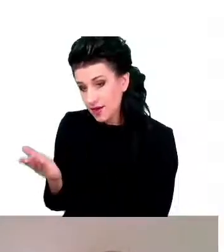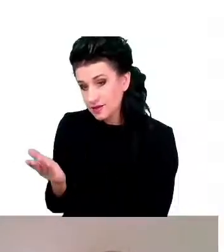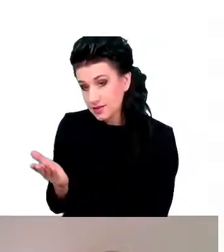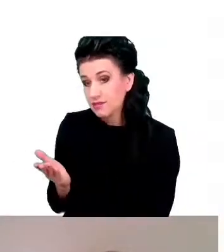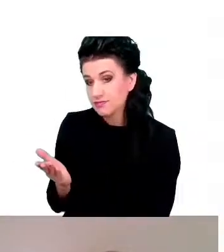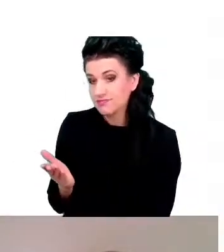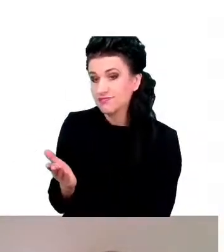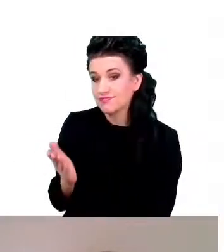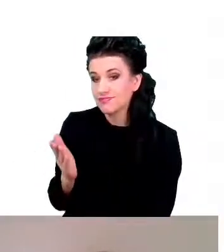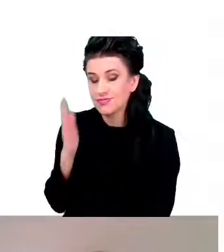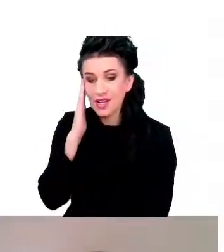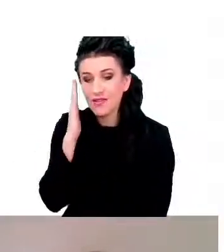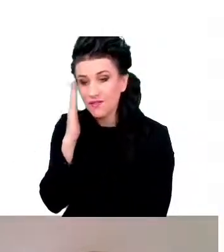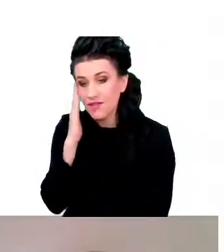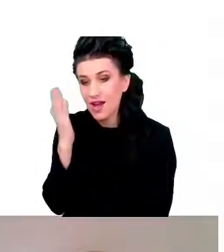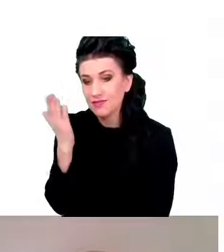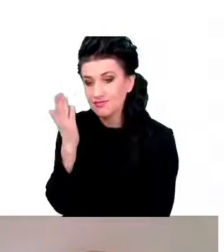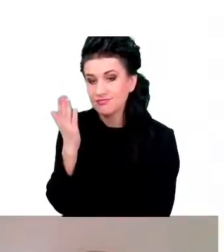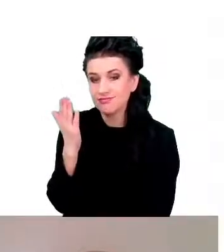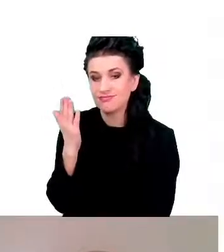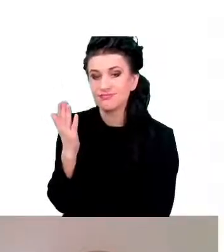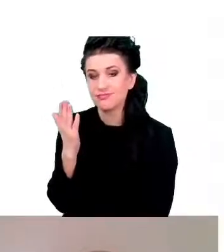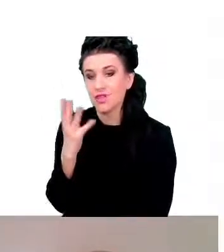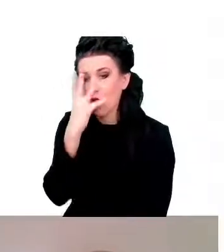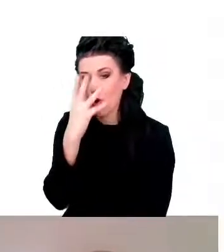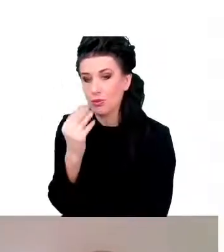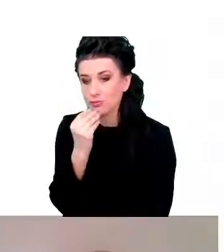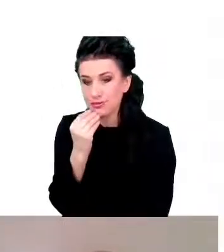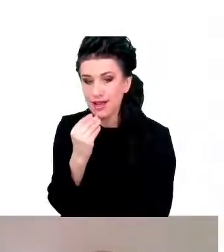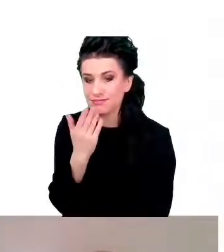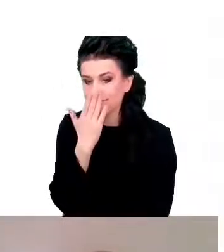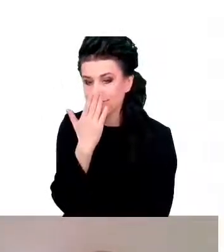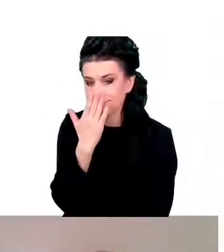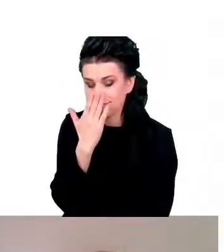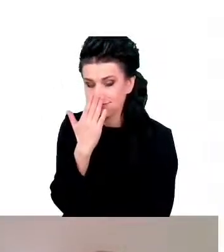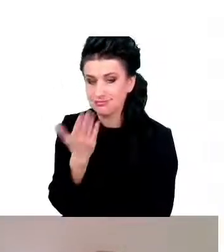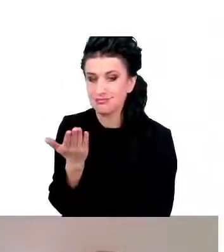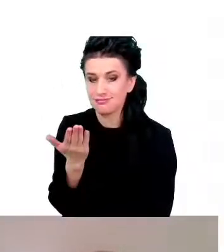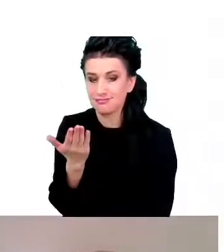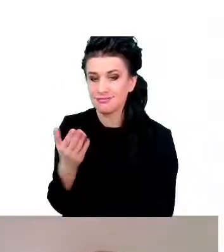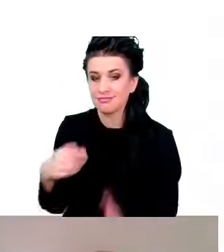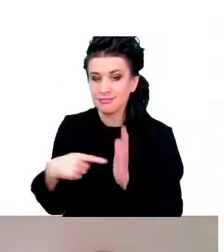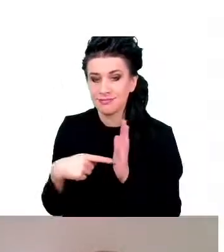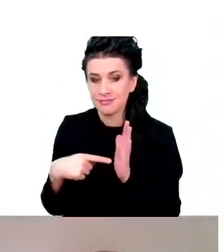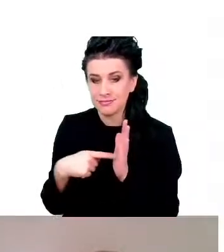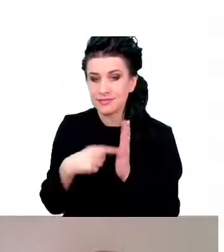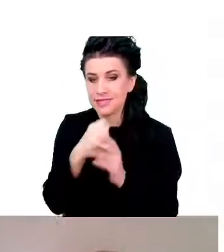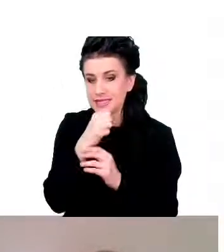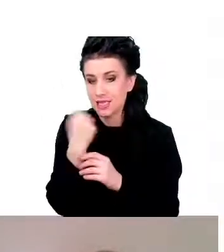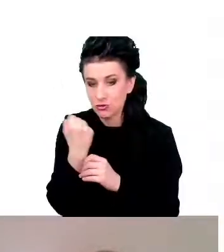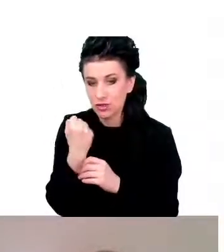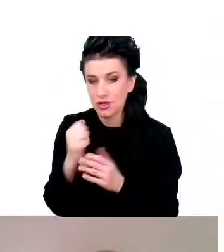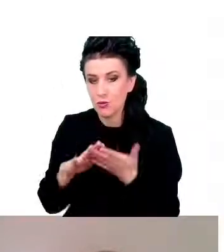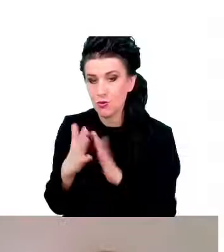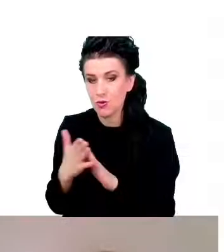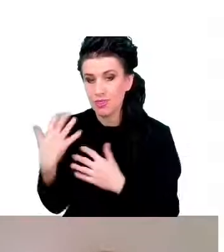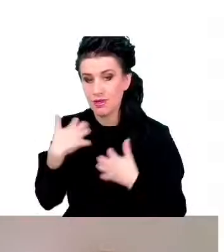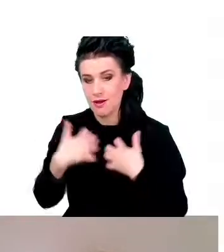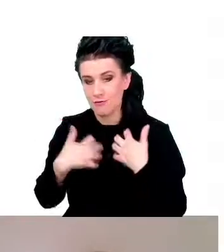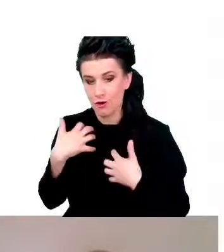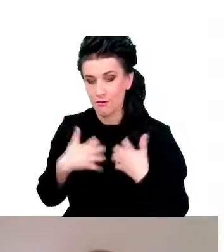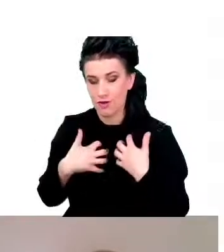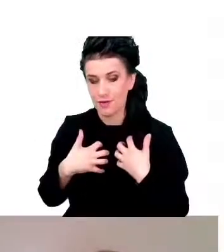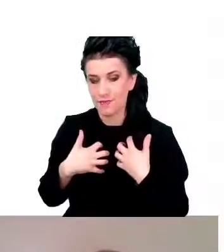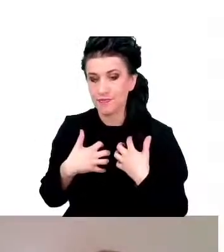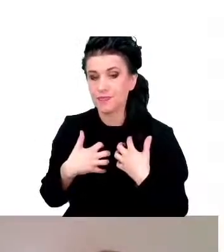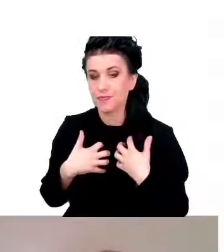miał do czynienia z tymi spektakularnymi objawami starzenia się układu nerwowego, które